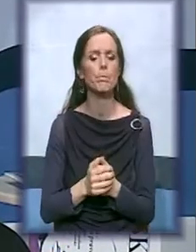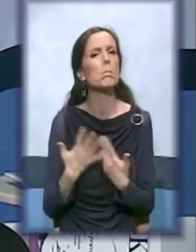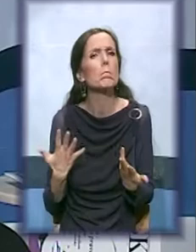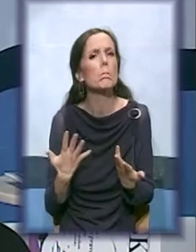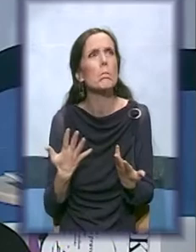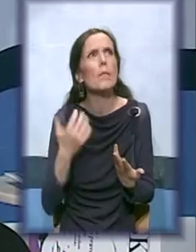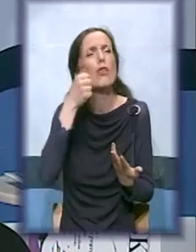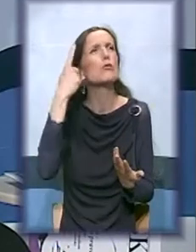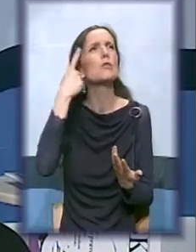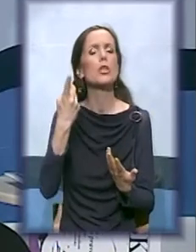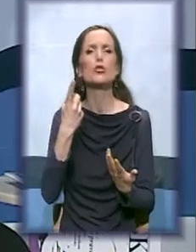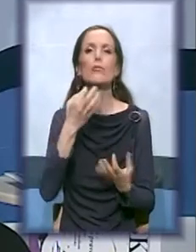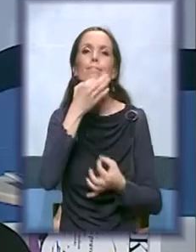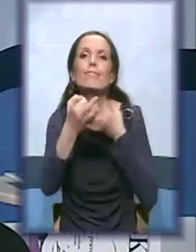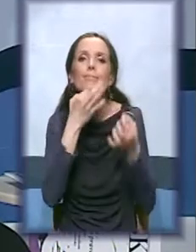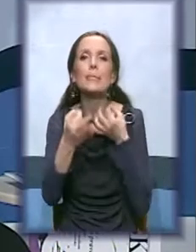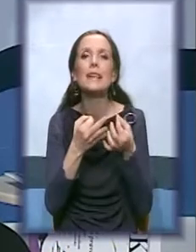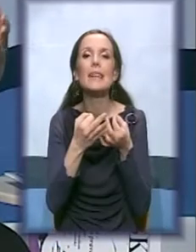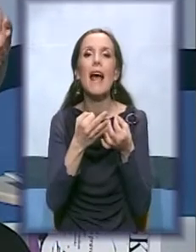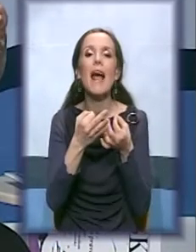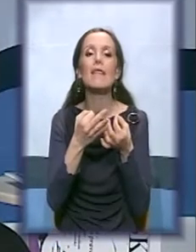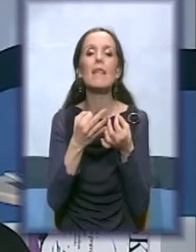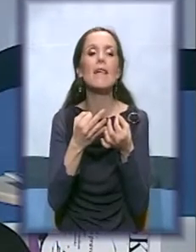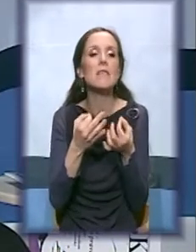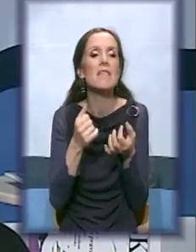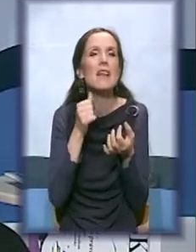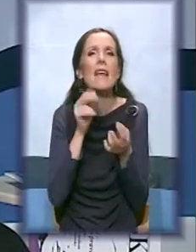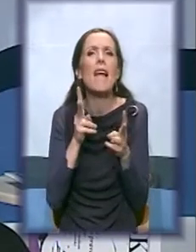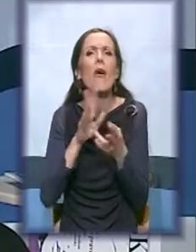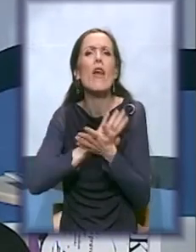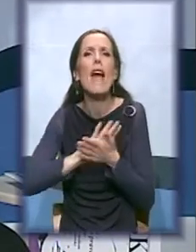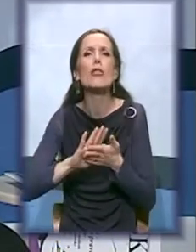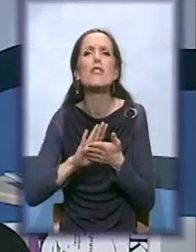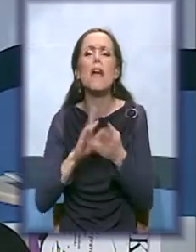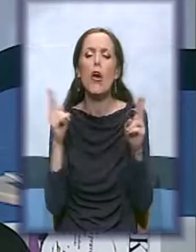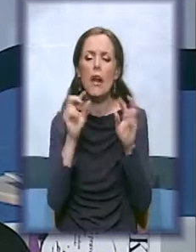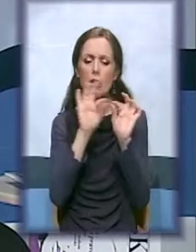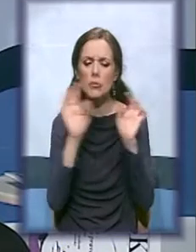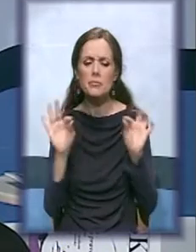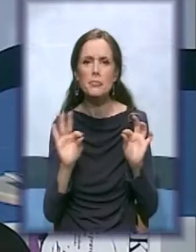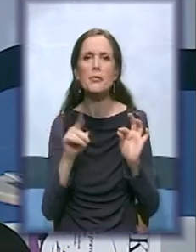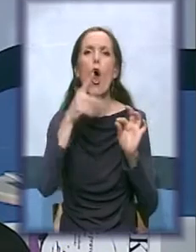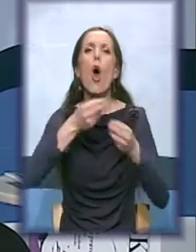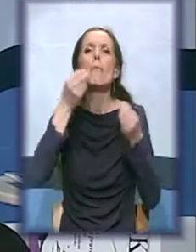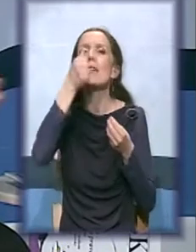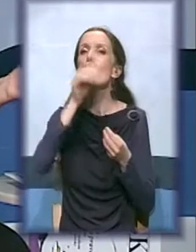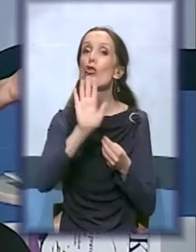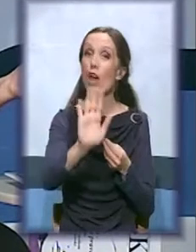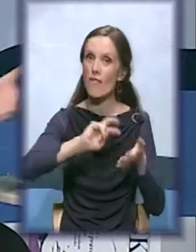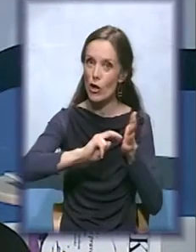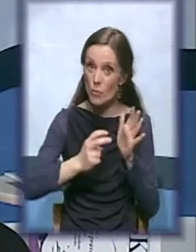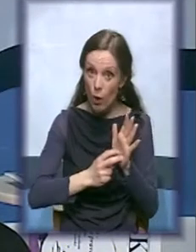način se jednostavno kada u tri reda predstavite vaš problem i mi onda možemo vama